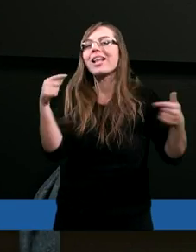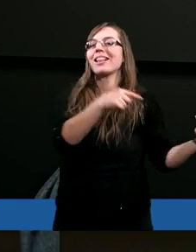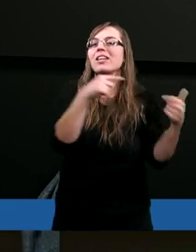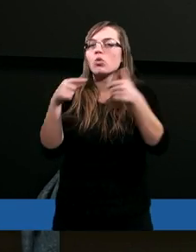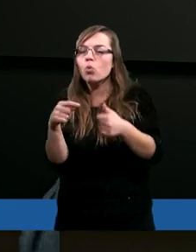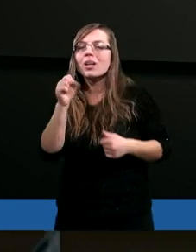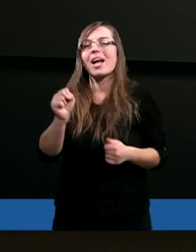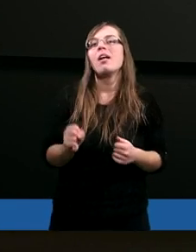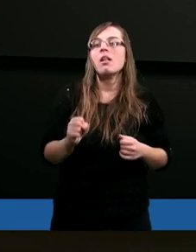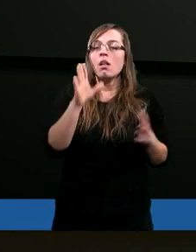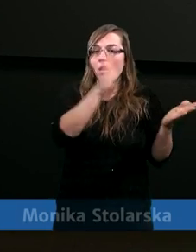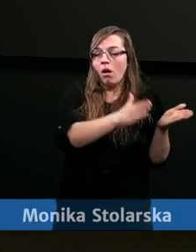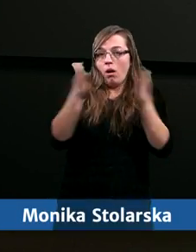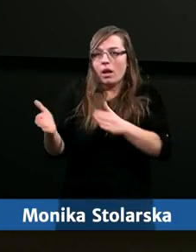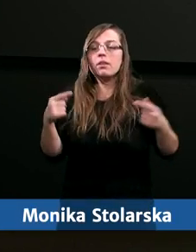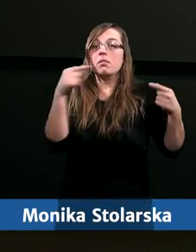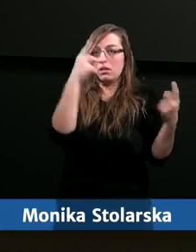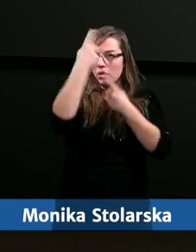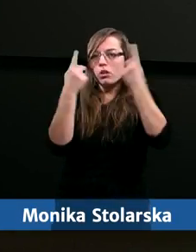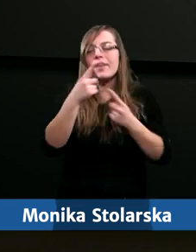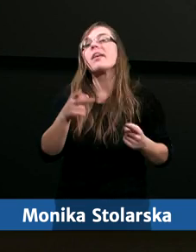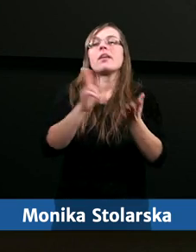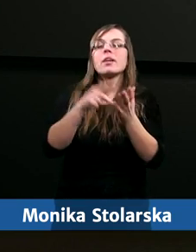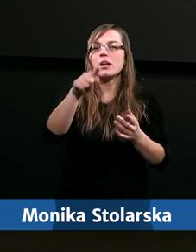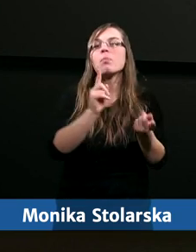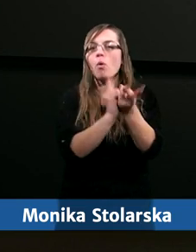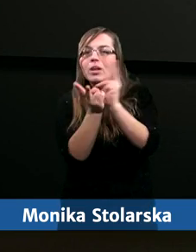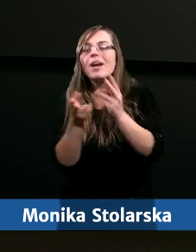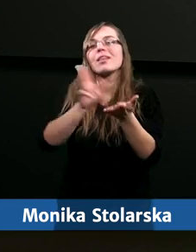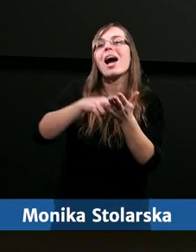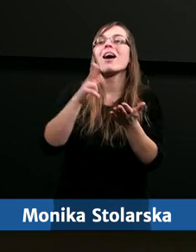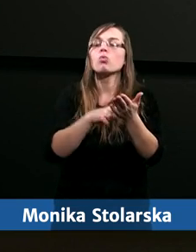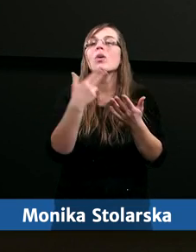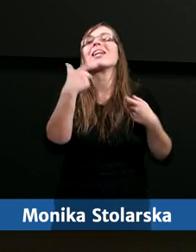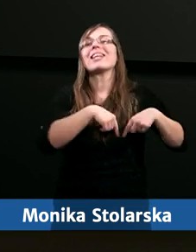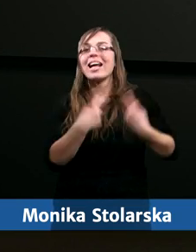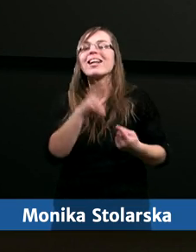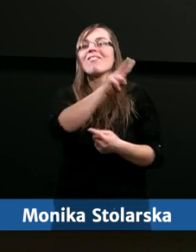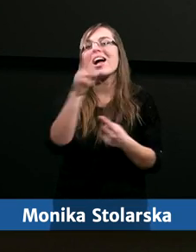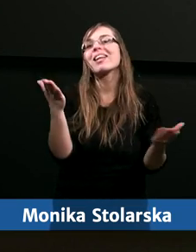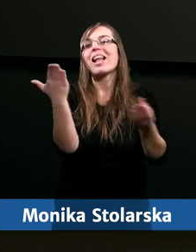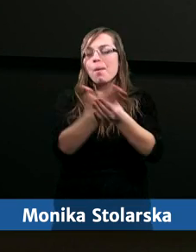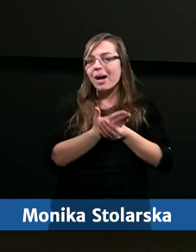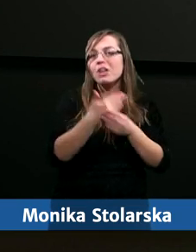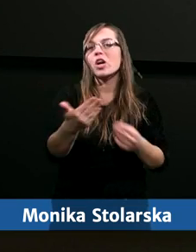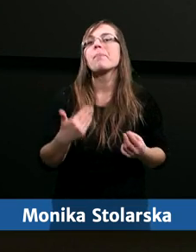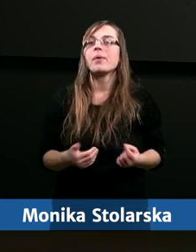dyskusja, kolejne rozważanie, kolejne spotkanie, na które serdecznie Was zapraszam.